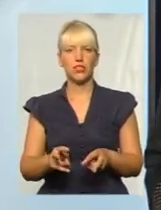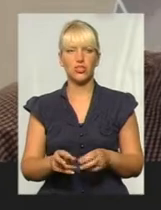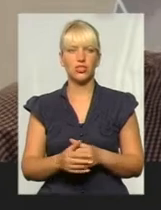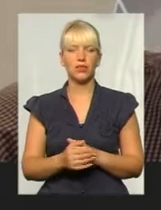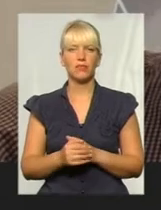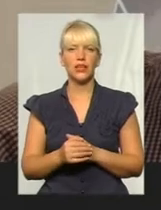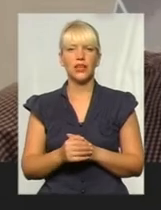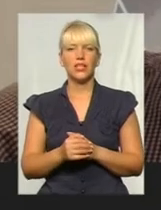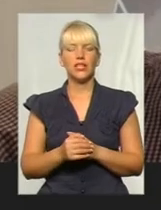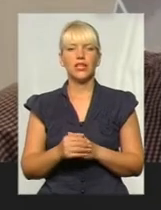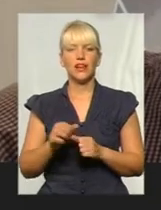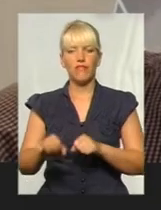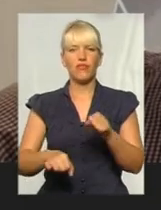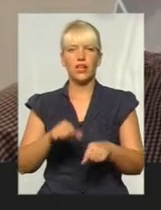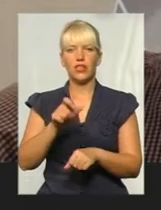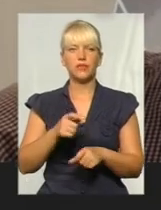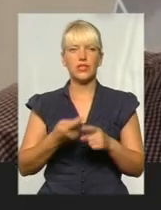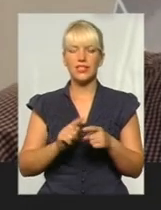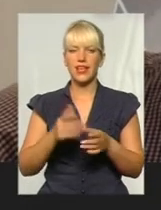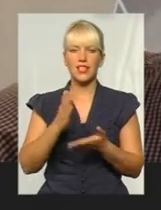Ви знаєте, це є основним.